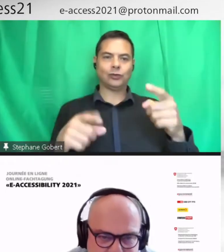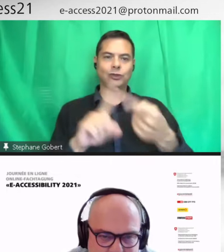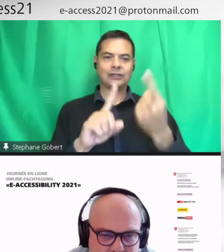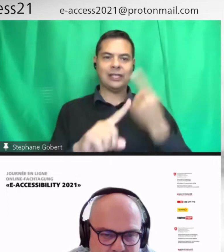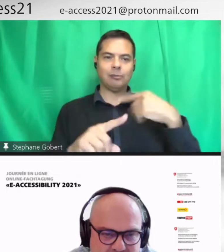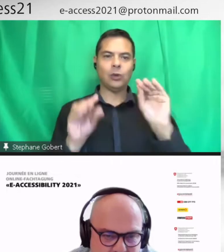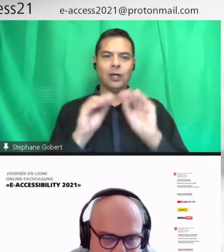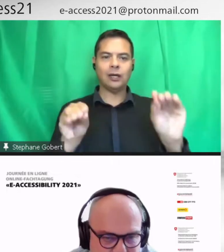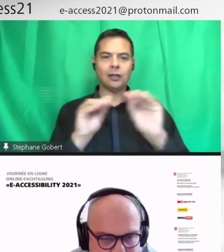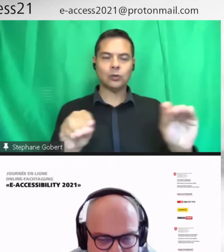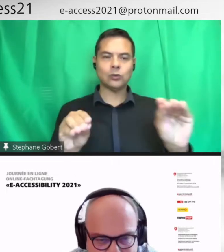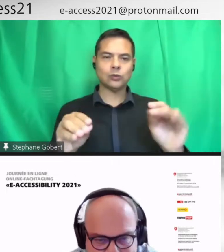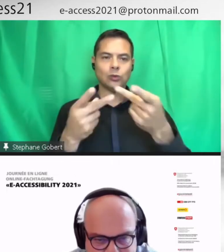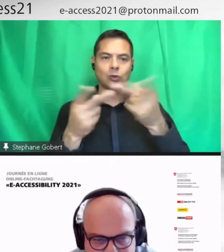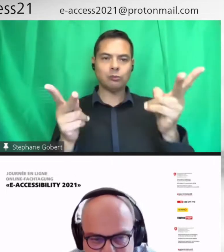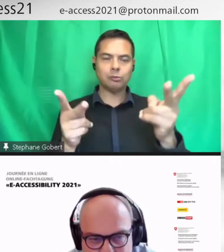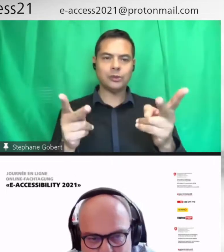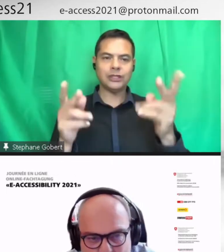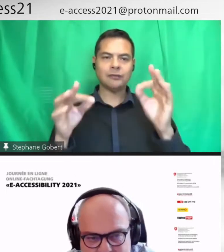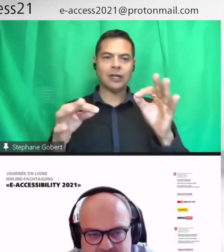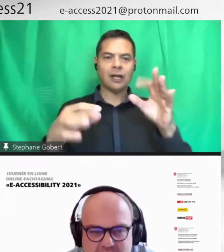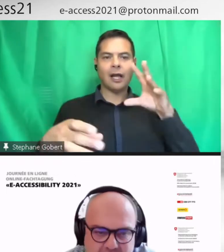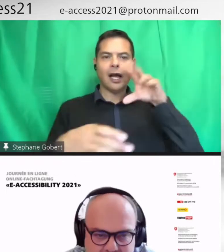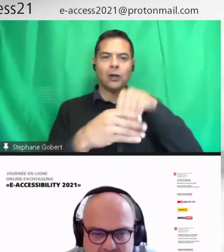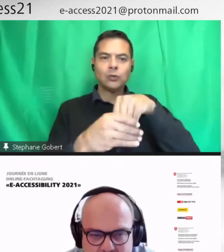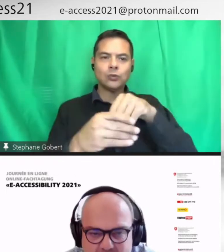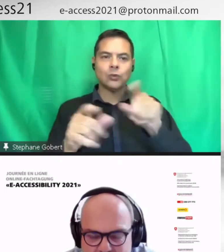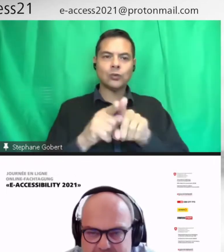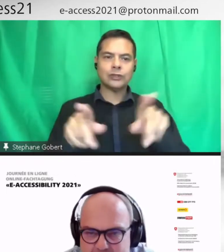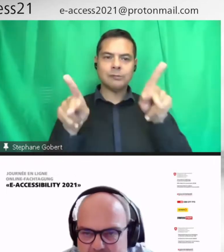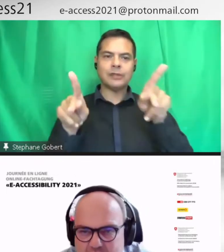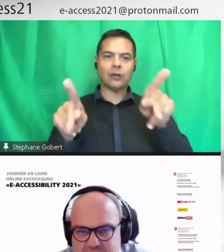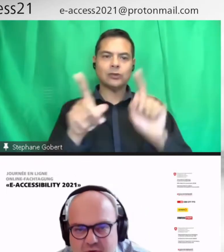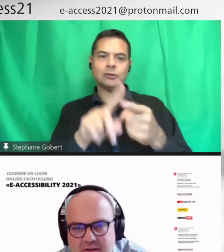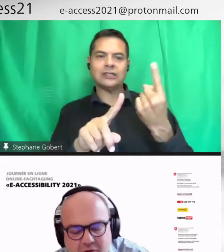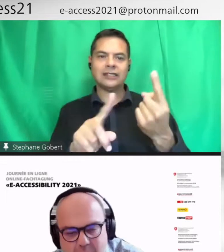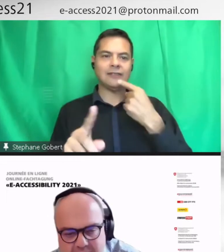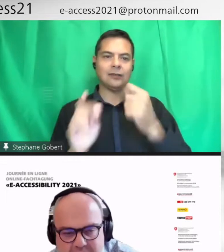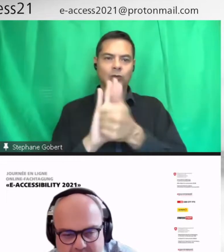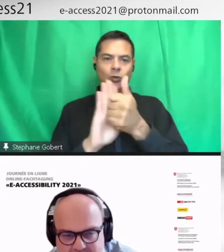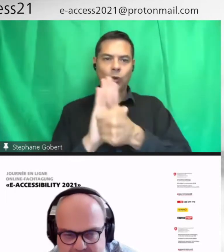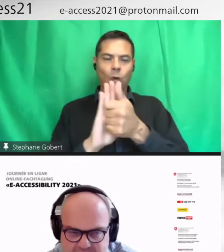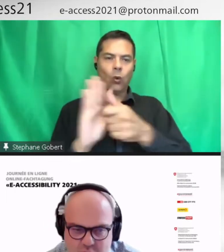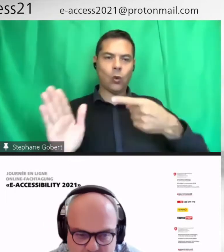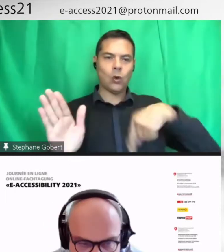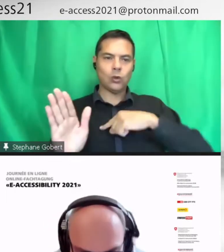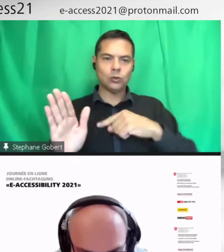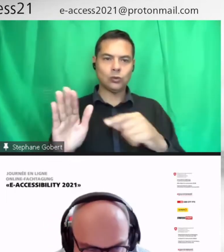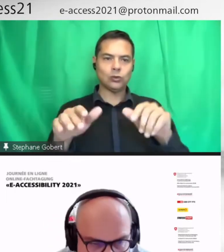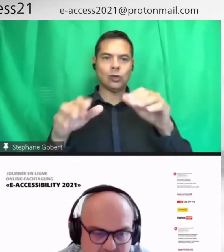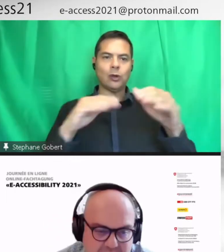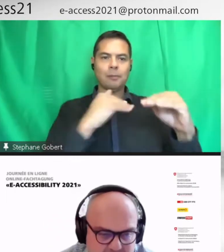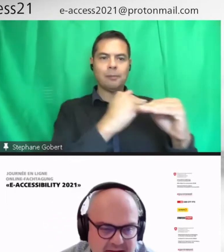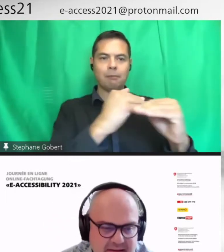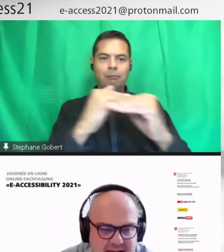l'éducation inclusive ou de la pédagogie spécialisée. Donc, notre rôle, c'est d'informer le conseil, de mettre en réseau les différents partenaires qui s'occupent de l